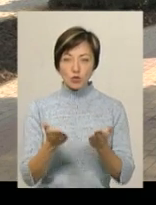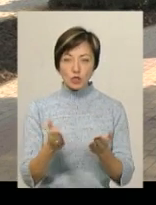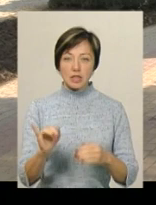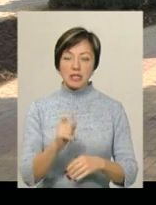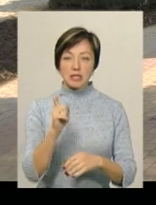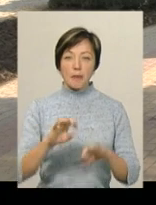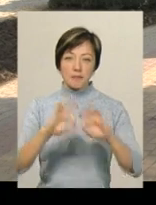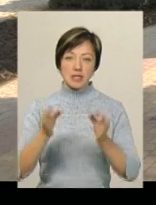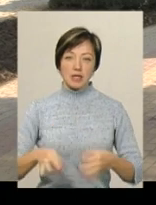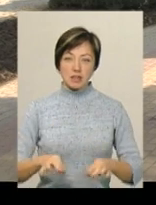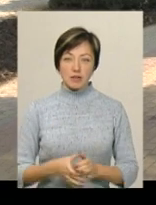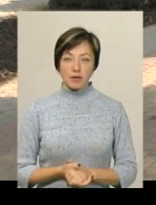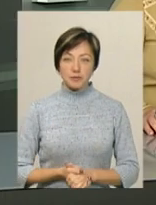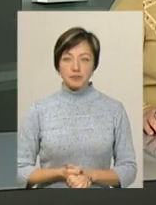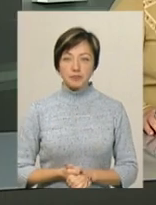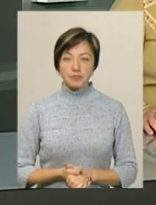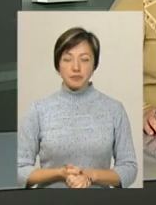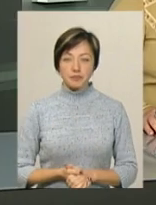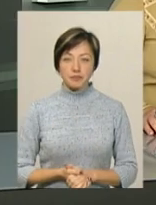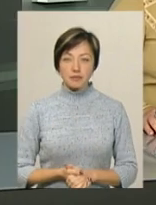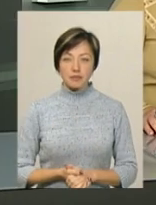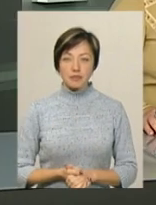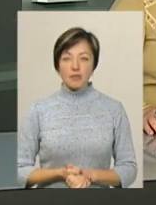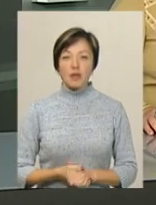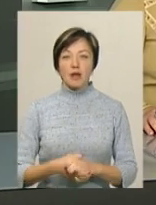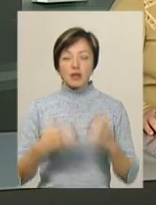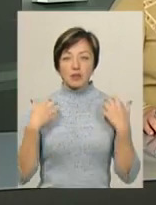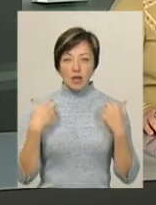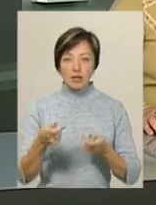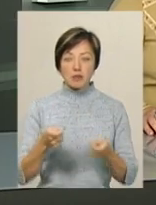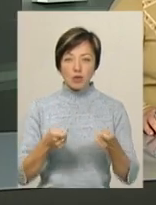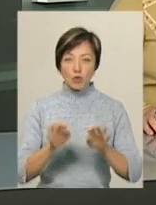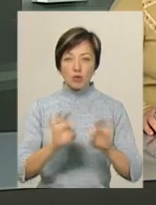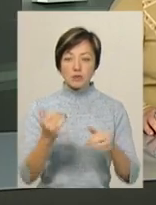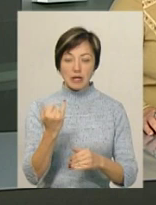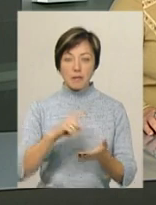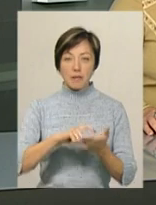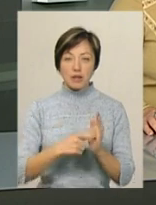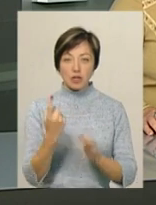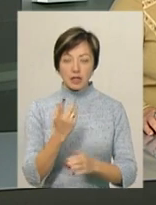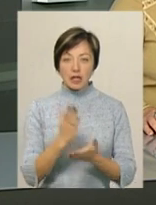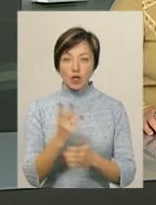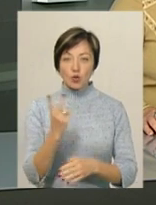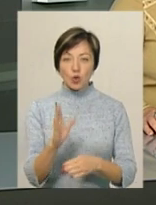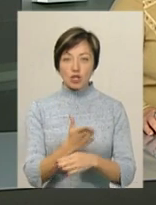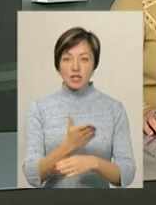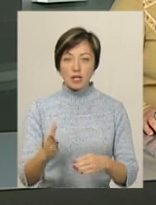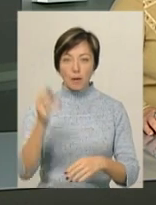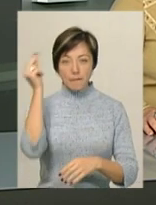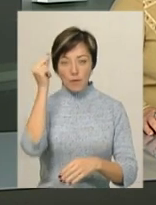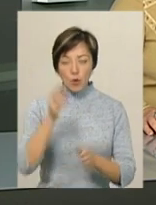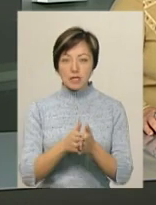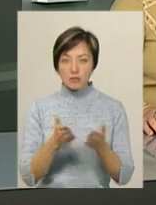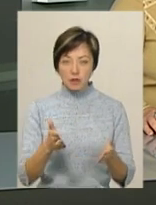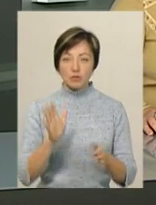із мистецтва. Олег Фасоля розповів, наразі для першокласників є друга частина посібників, за